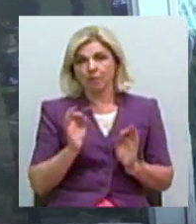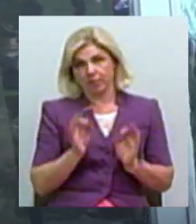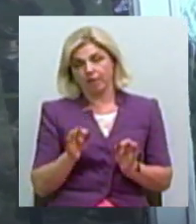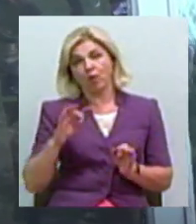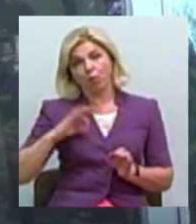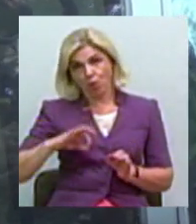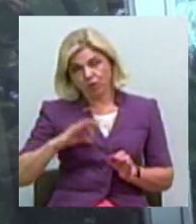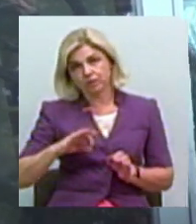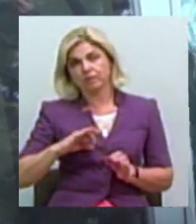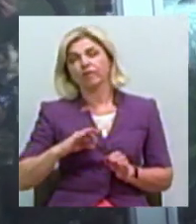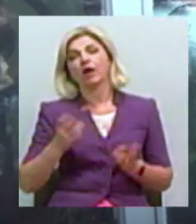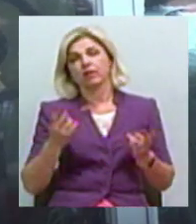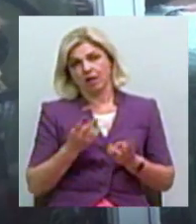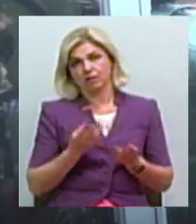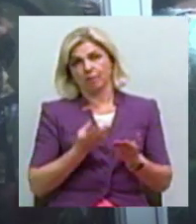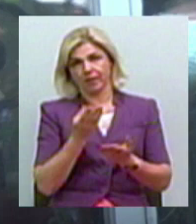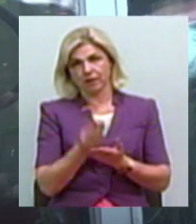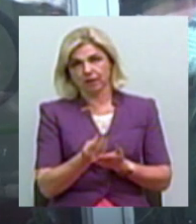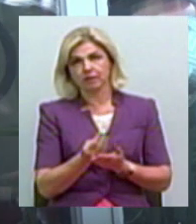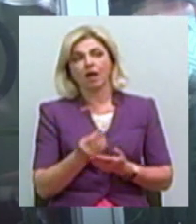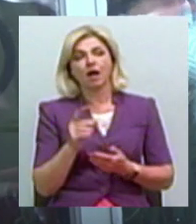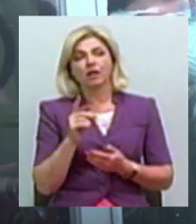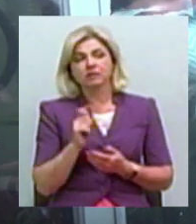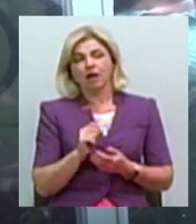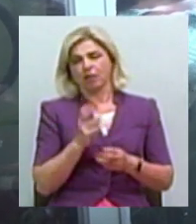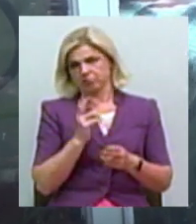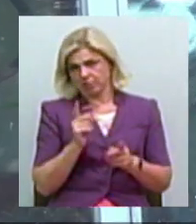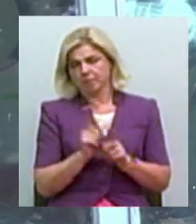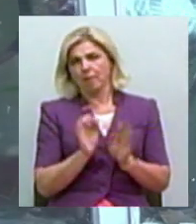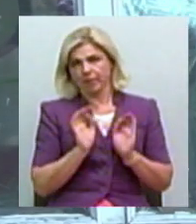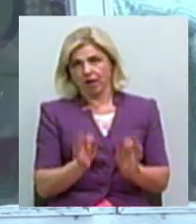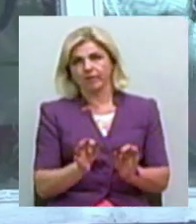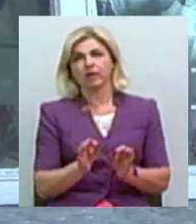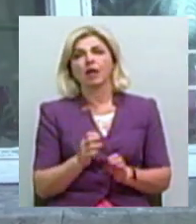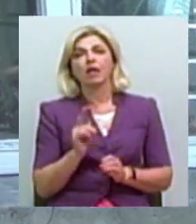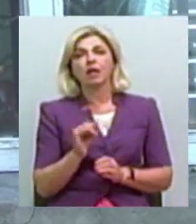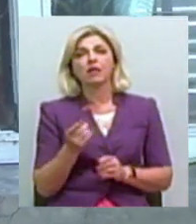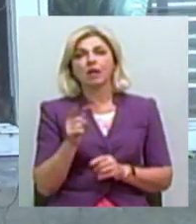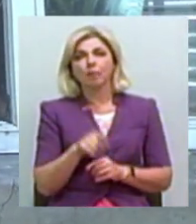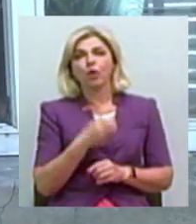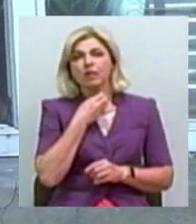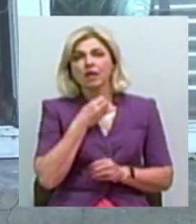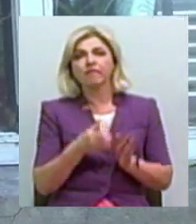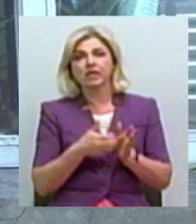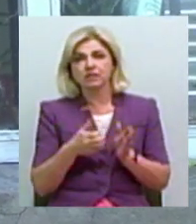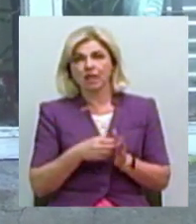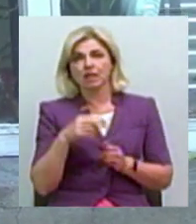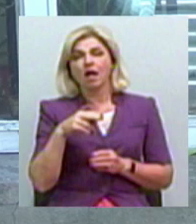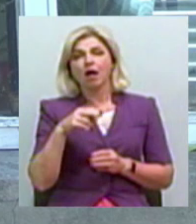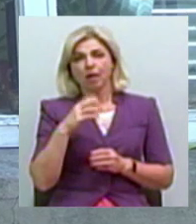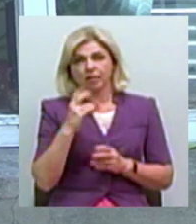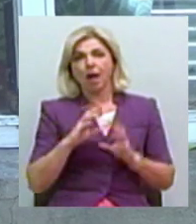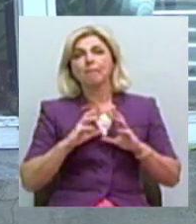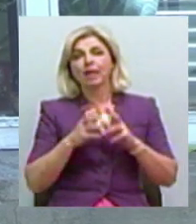Цілком правильно користуєшся – плати. Залізна логіка. І це дуже правильно. Тим паче, який дефіцит прісної води на нашій